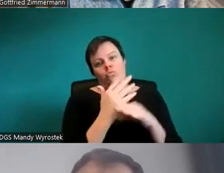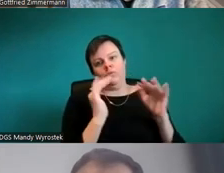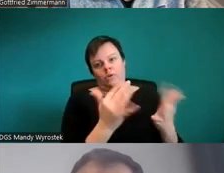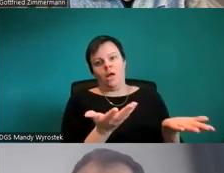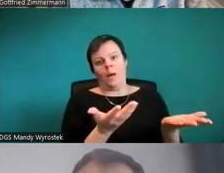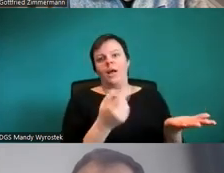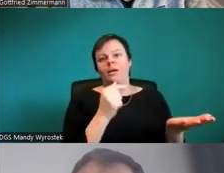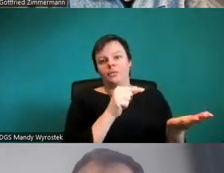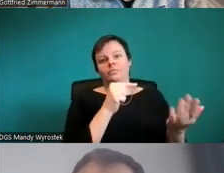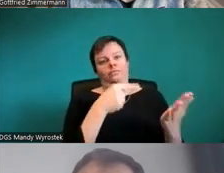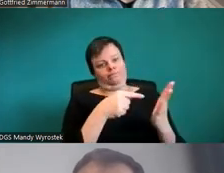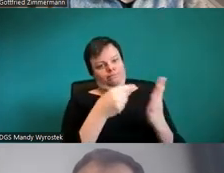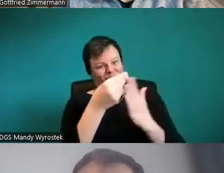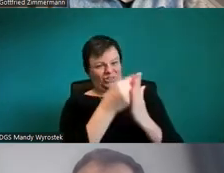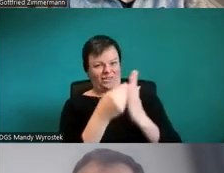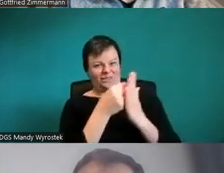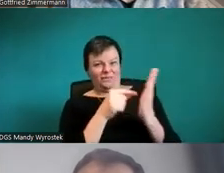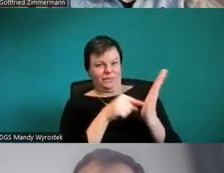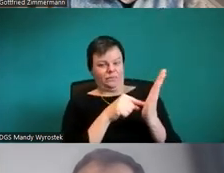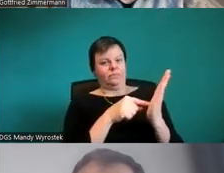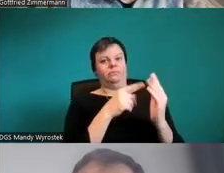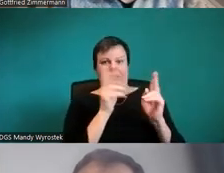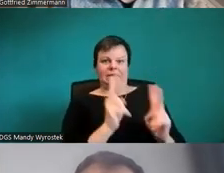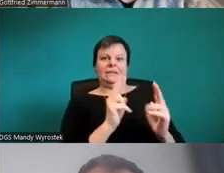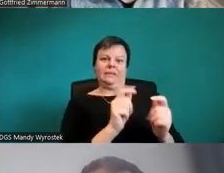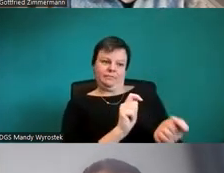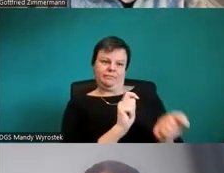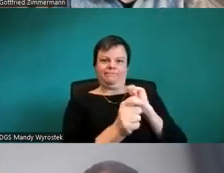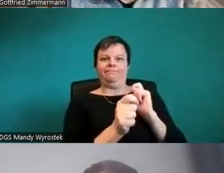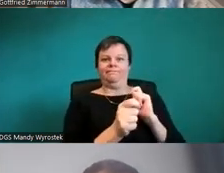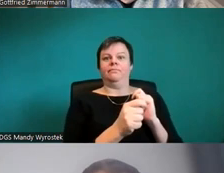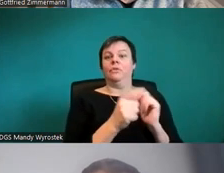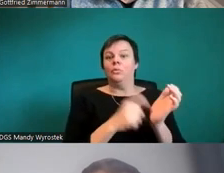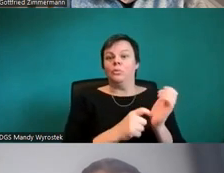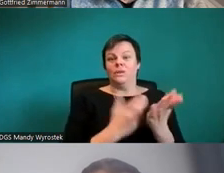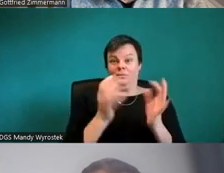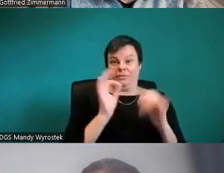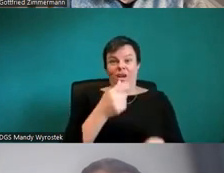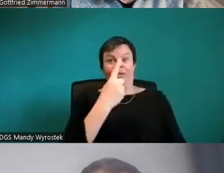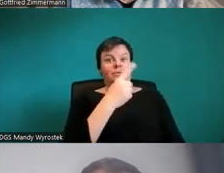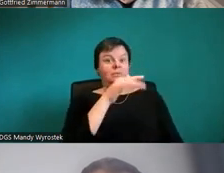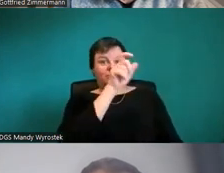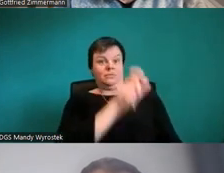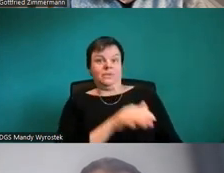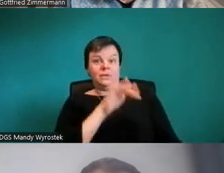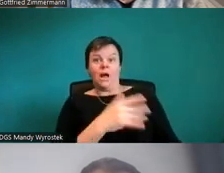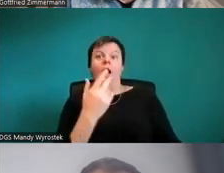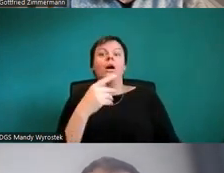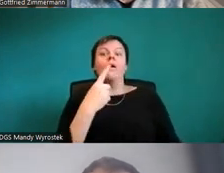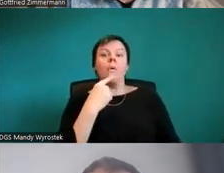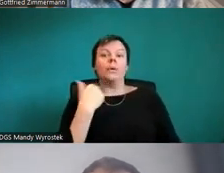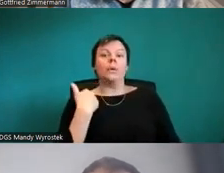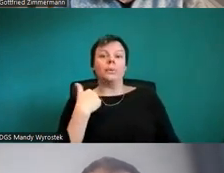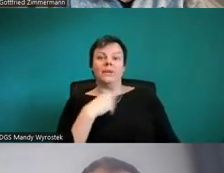weil, also wenn jemand eine Rot-Grün-Sehschwäche hat, kann man trotzdem Helligkeitsunterschiede wahrnehmen.